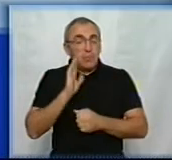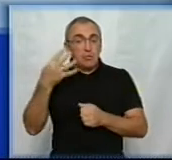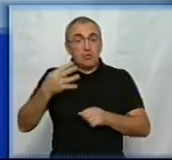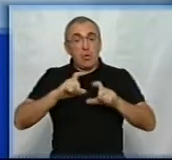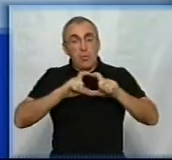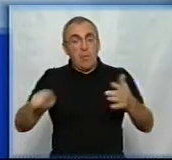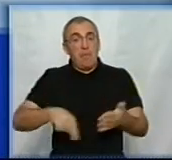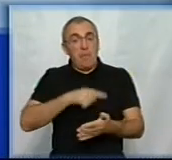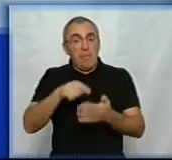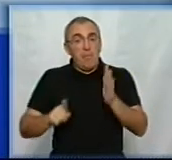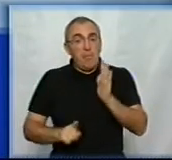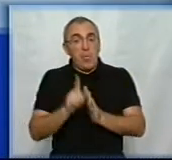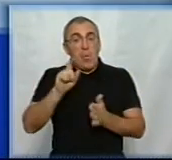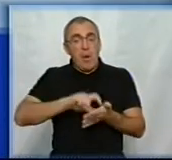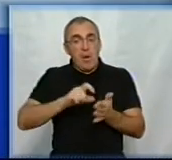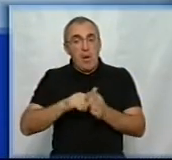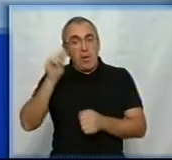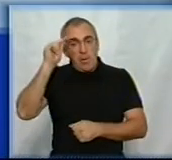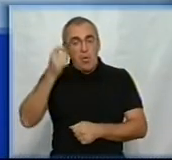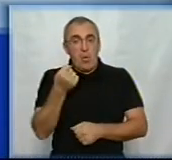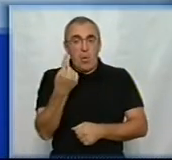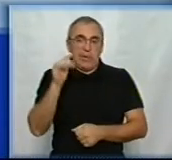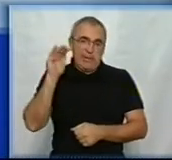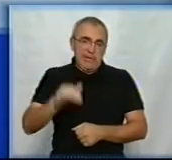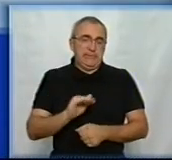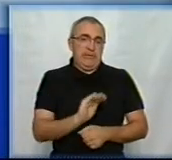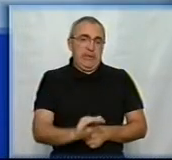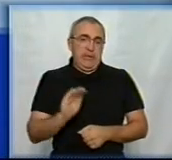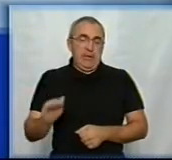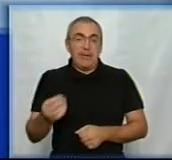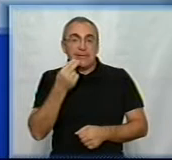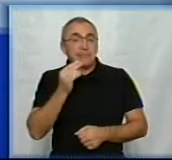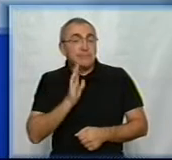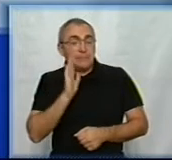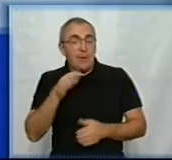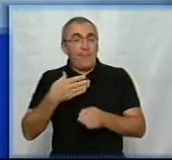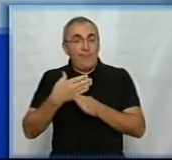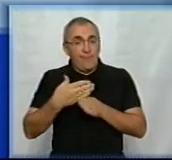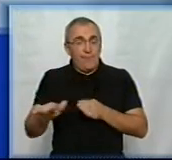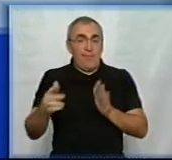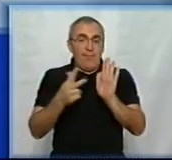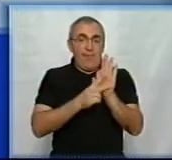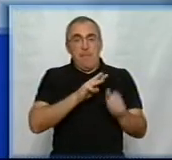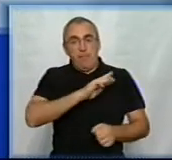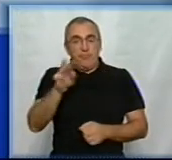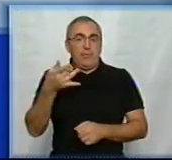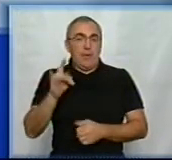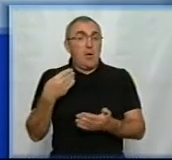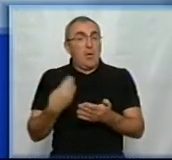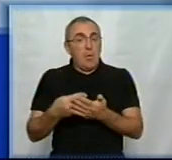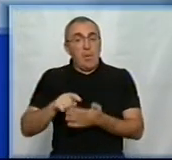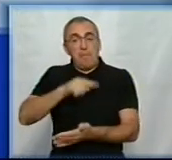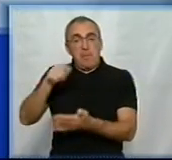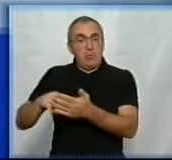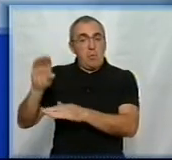школах міста у початкових класах навчаються 11 тисяч дітей. На сніданки для них виділили 8 мільйонів гривень. Це гроші з